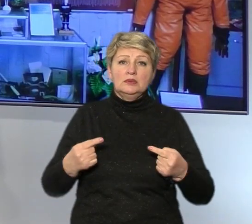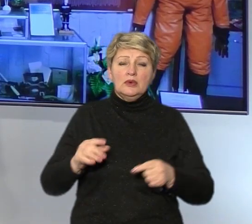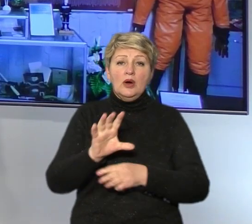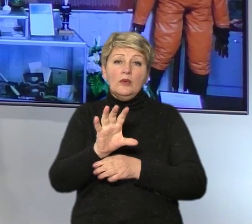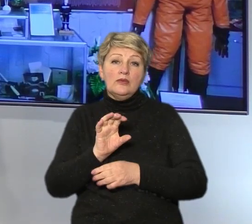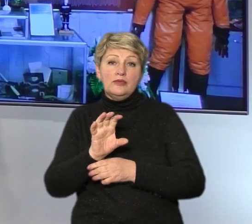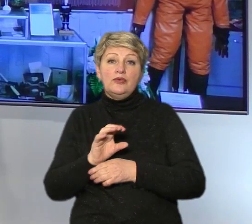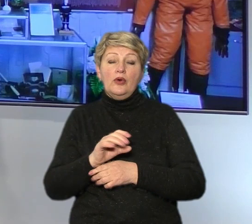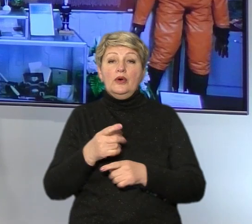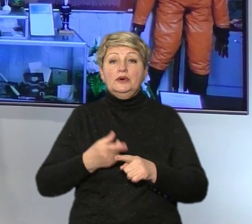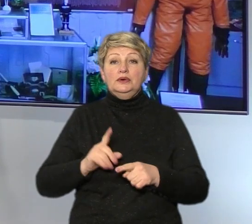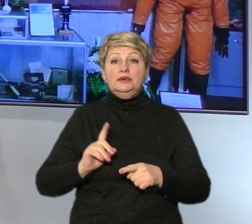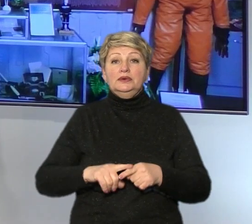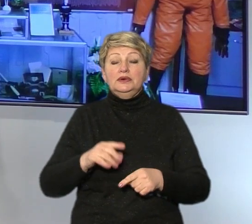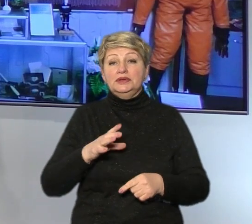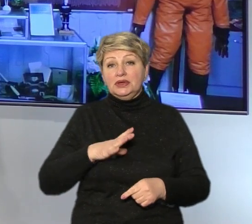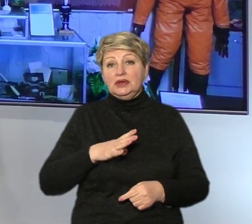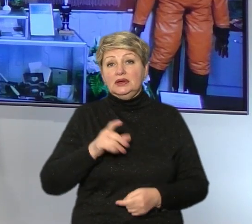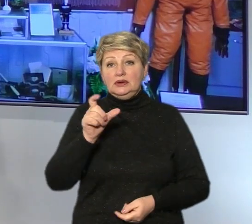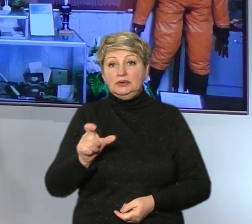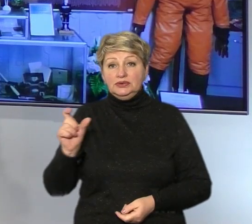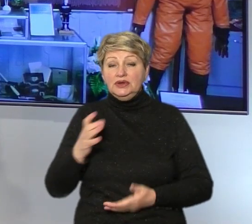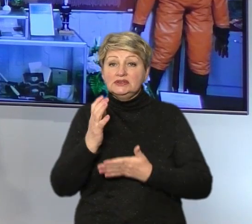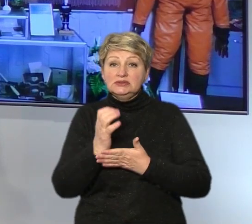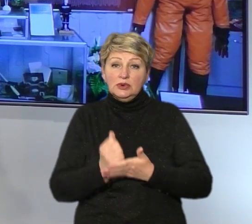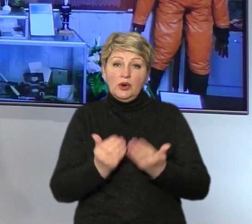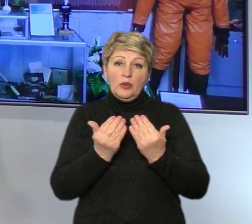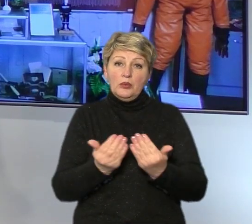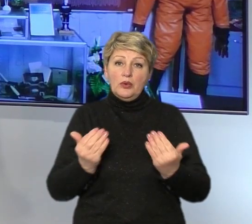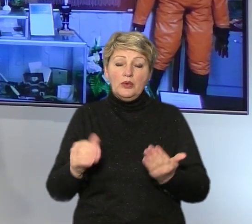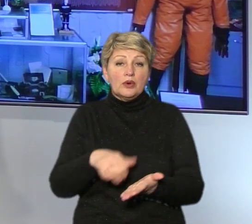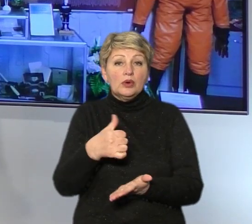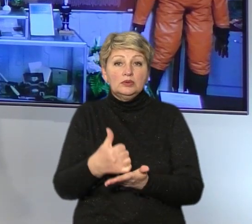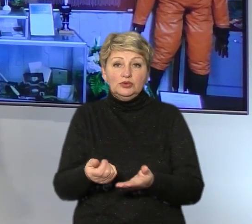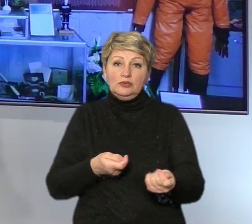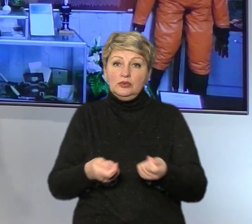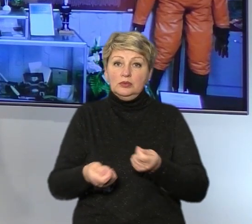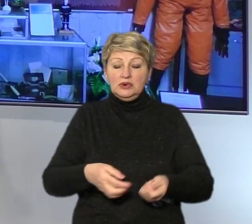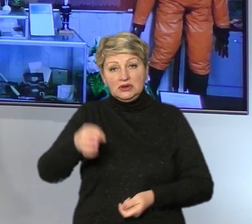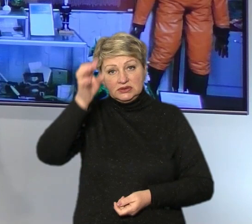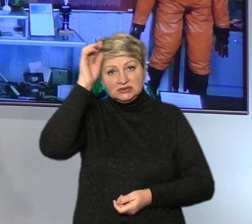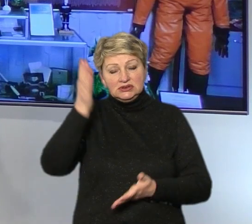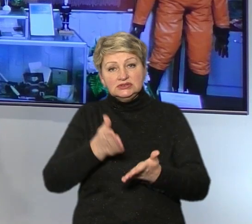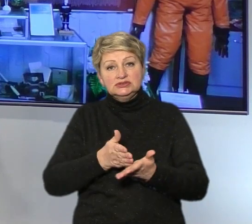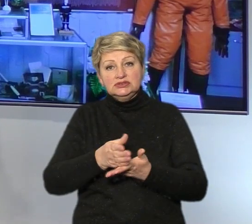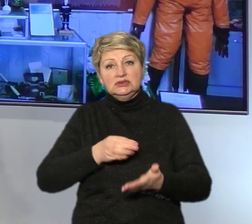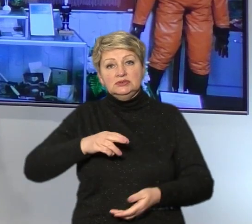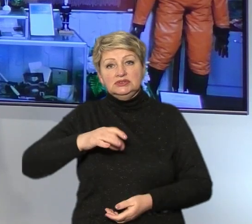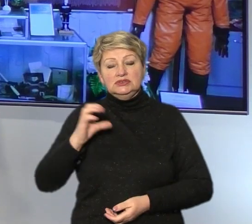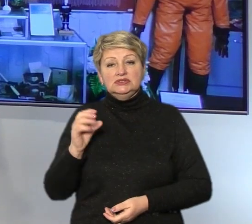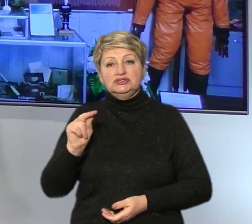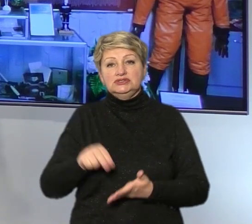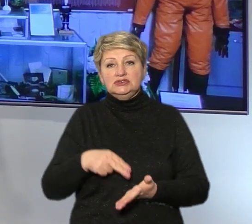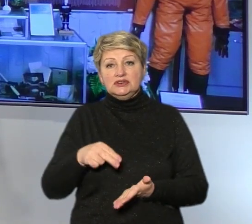Чорнобильській атомній електростанції – такі речі зберігаються у музеї головного управління Держслужби з надзвичайних ситуацій Черкащини.